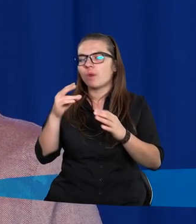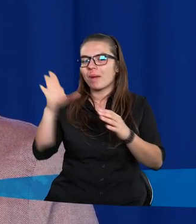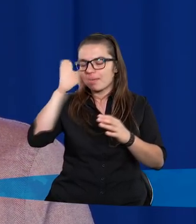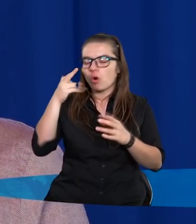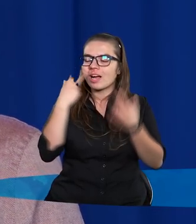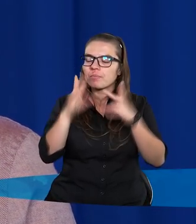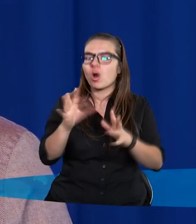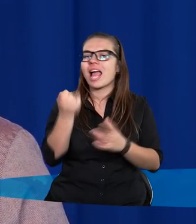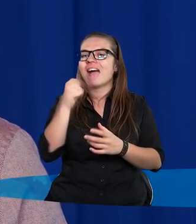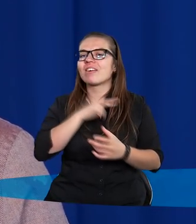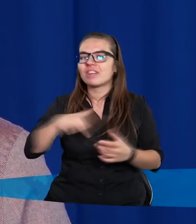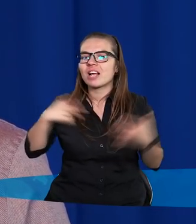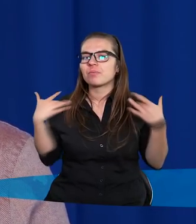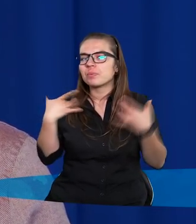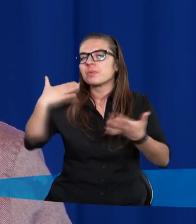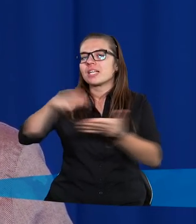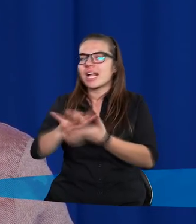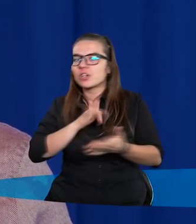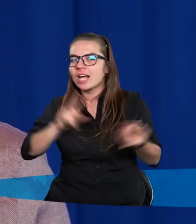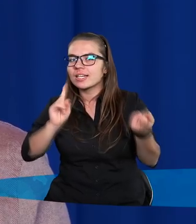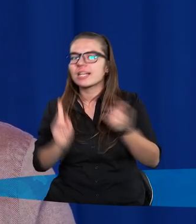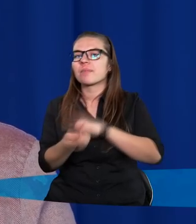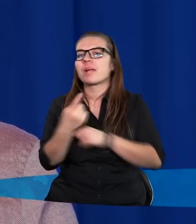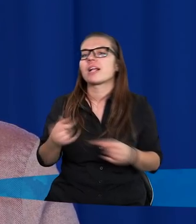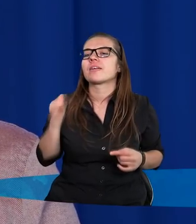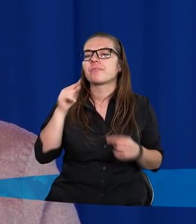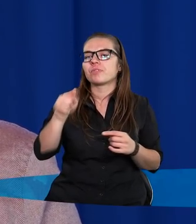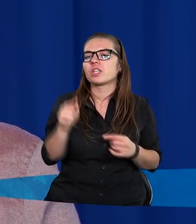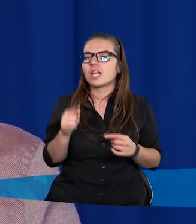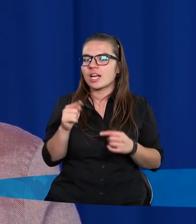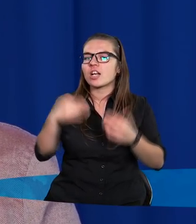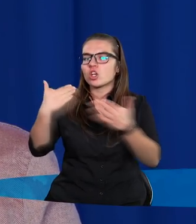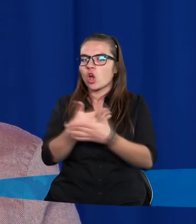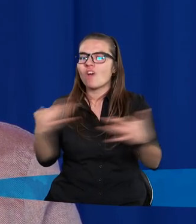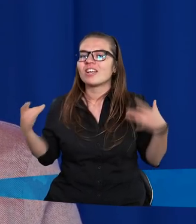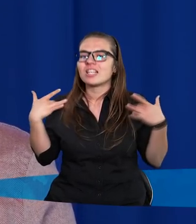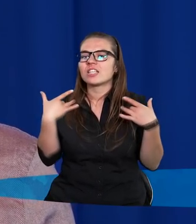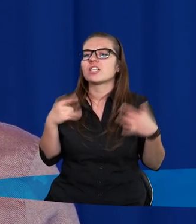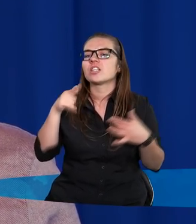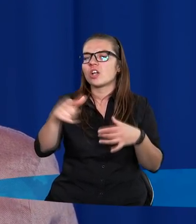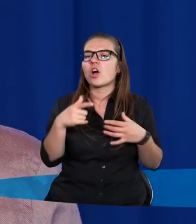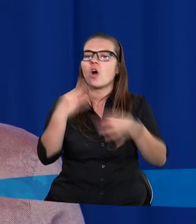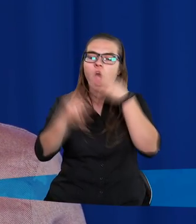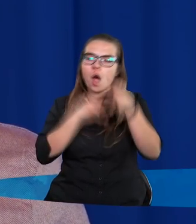w naszym życiu, to życie zaczyna się zmieniać. To jest zupełnie nowe życie, o którym lubimy opowiadać i